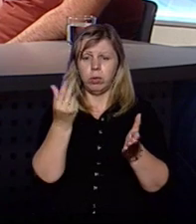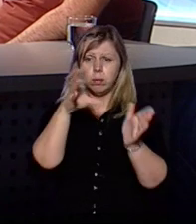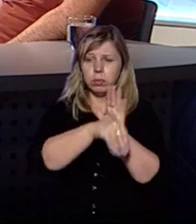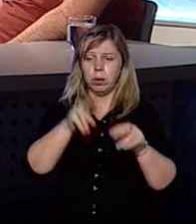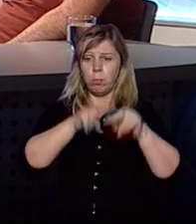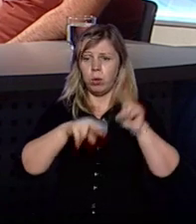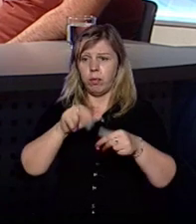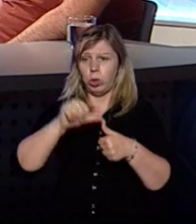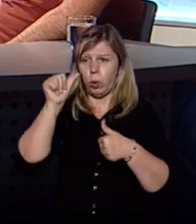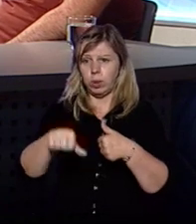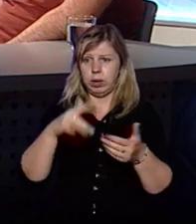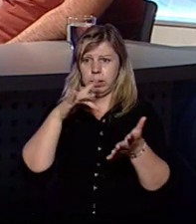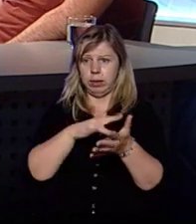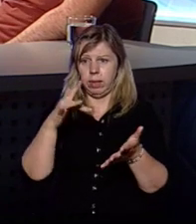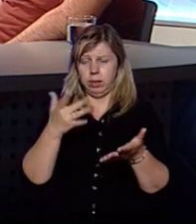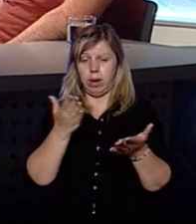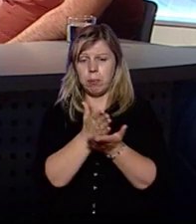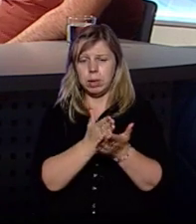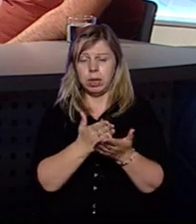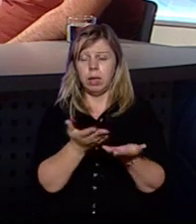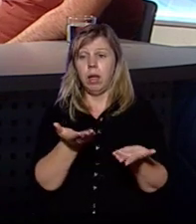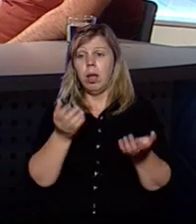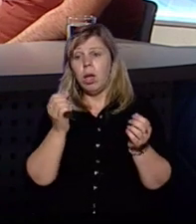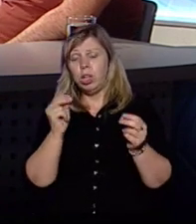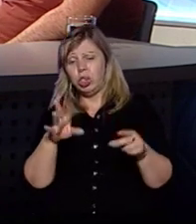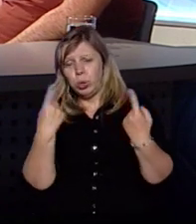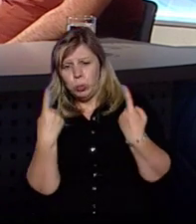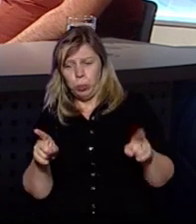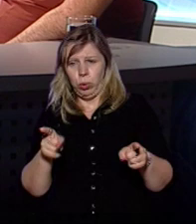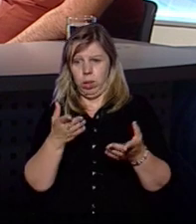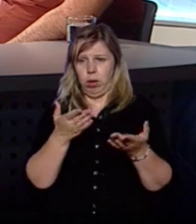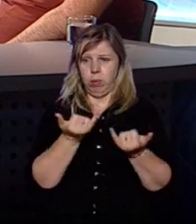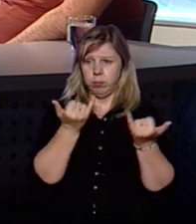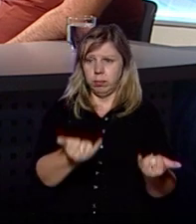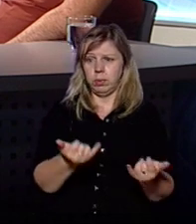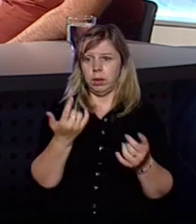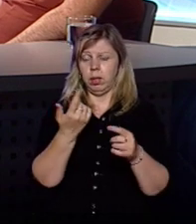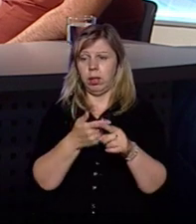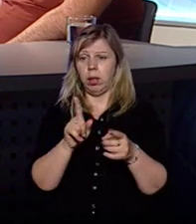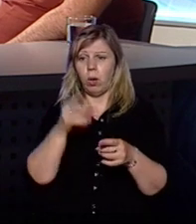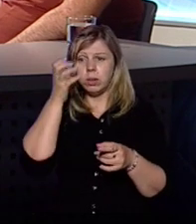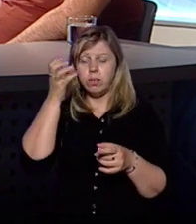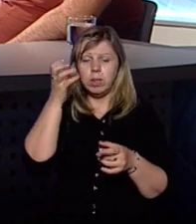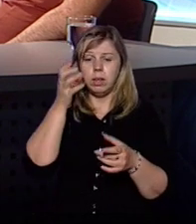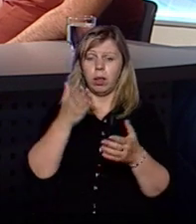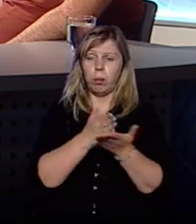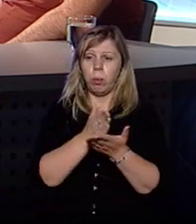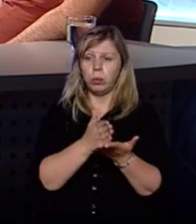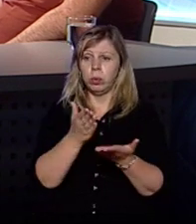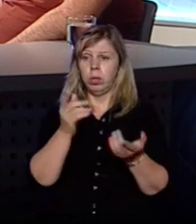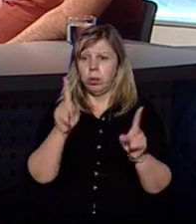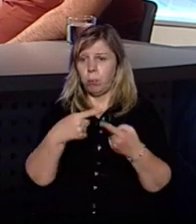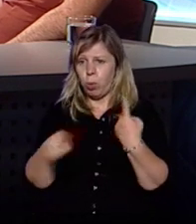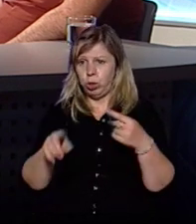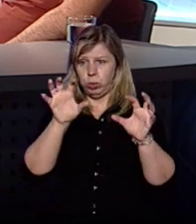будувати той центр вивання адміністративних послуг. Чи будь-які інші послуги. Освітня субвенція діє і освітні послуги діють